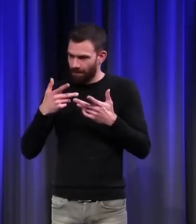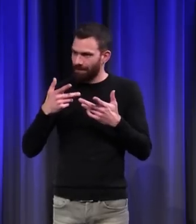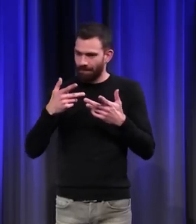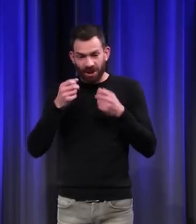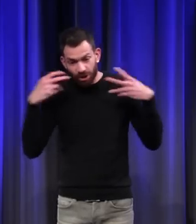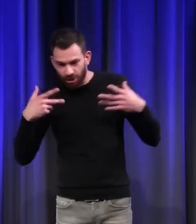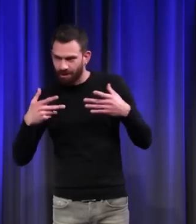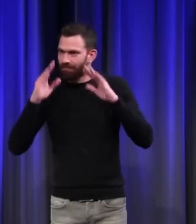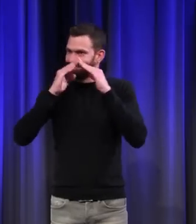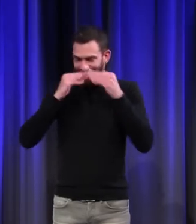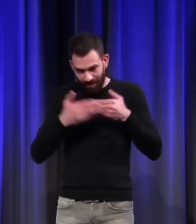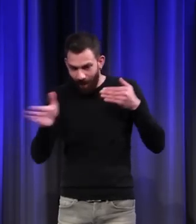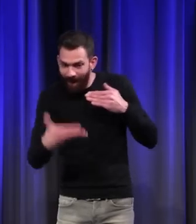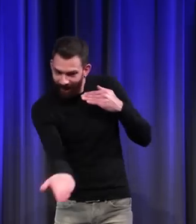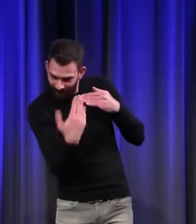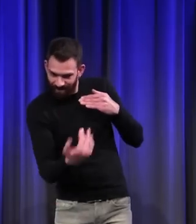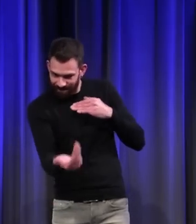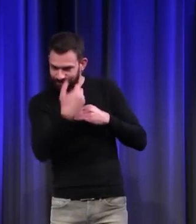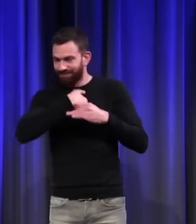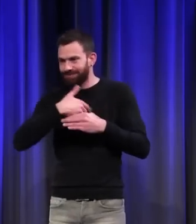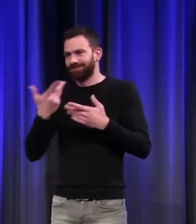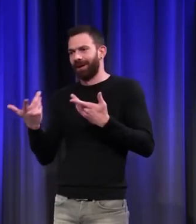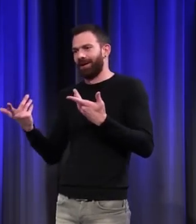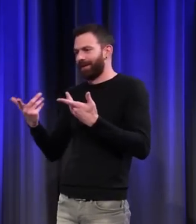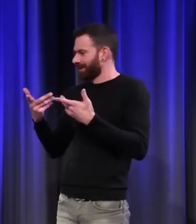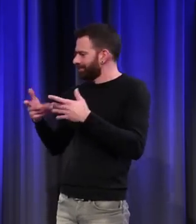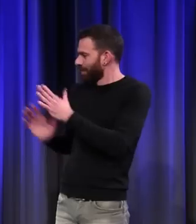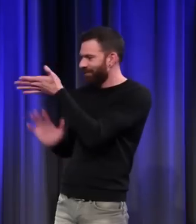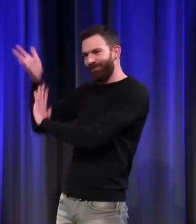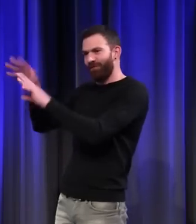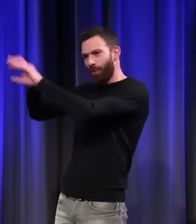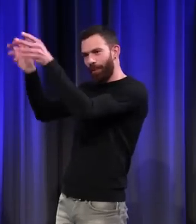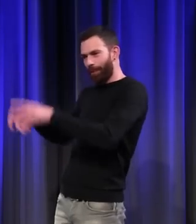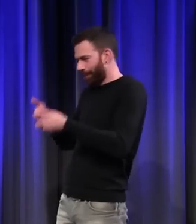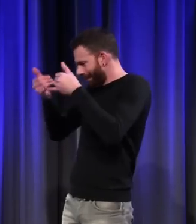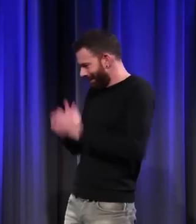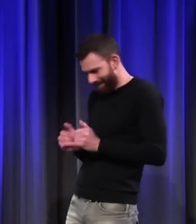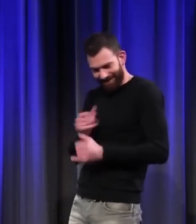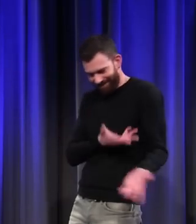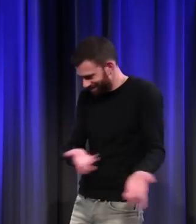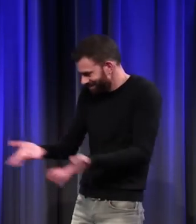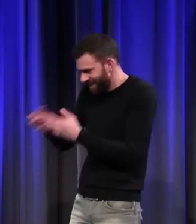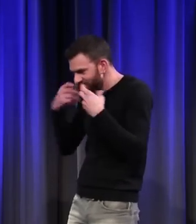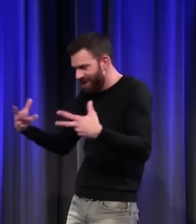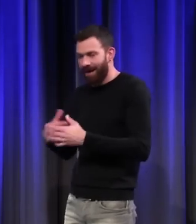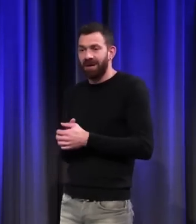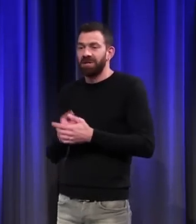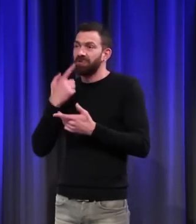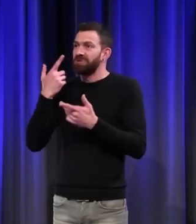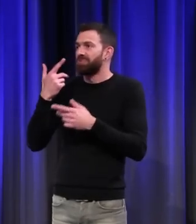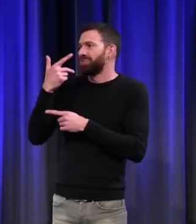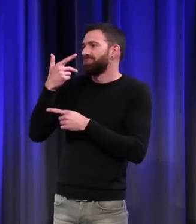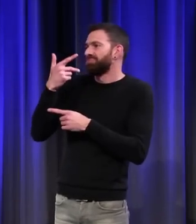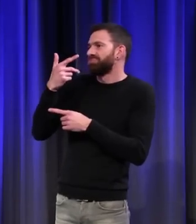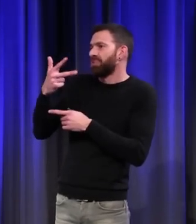les fait asseoir au coin du feu. Et en trois, quatre générations, l'attitude qui est la nôtre